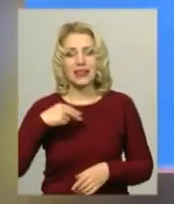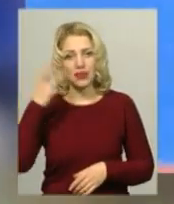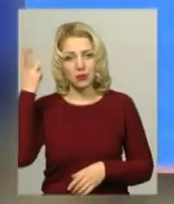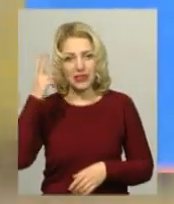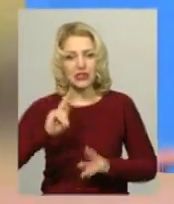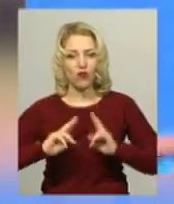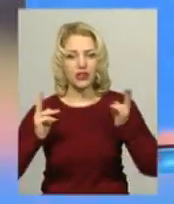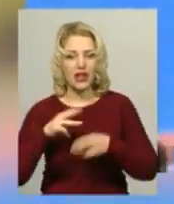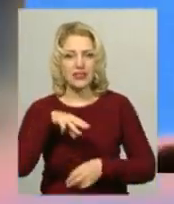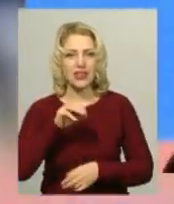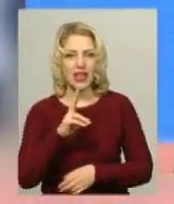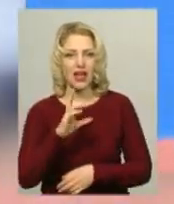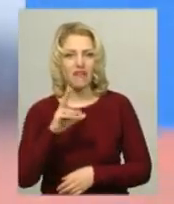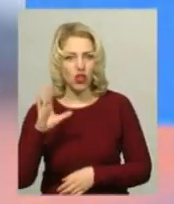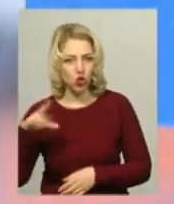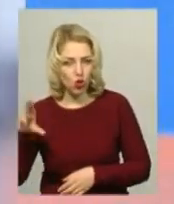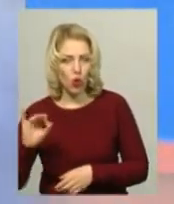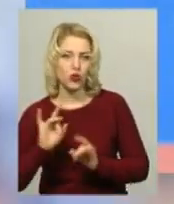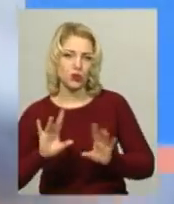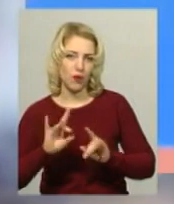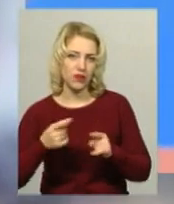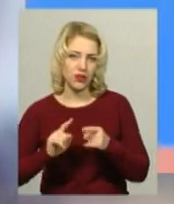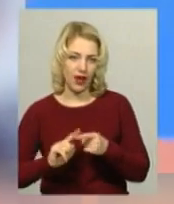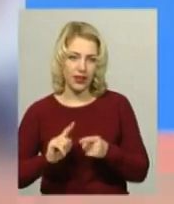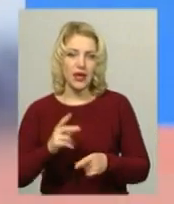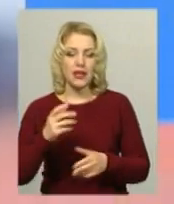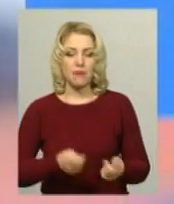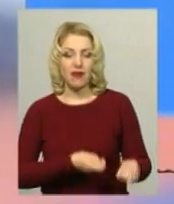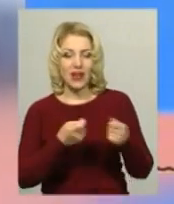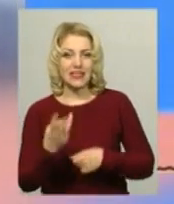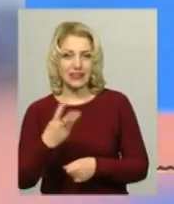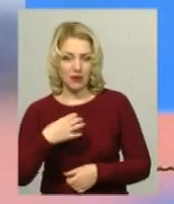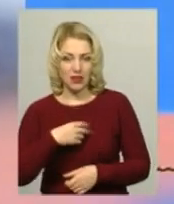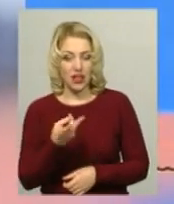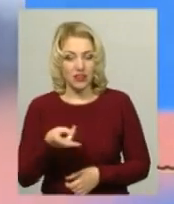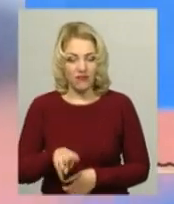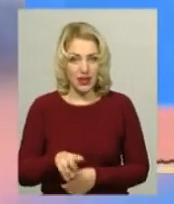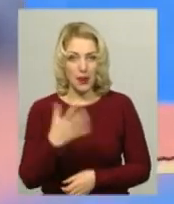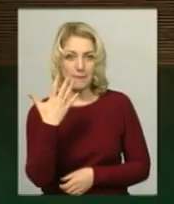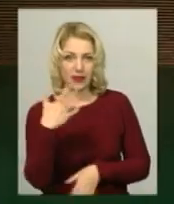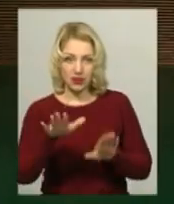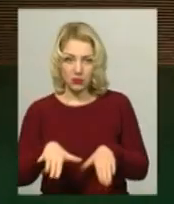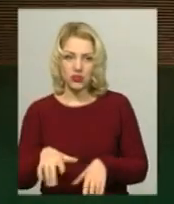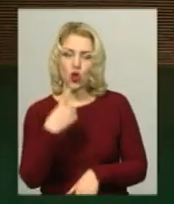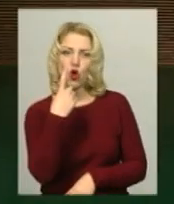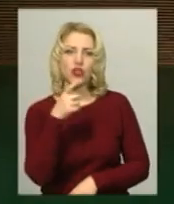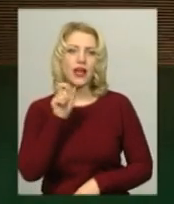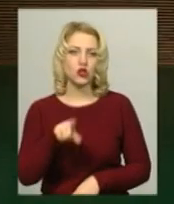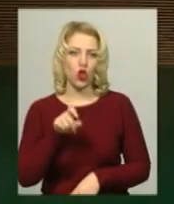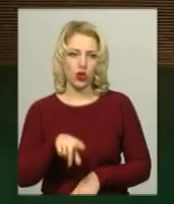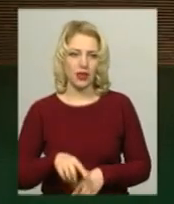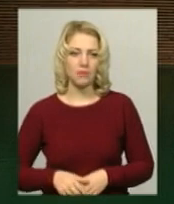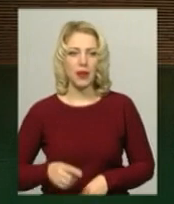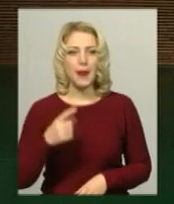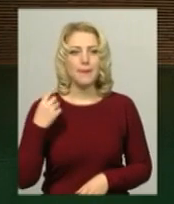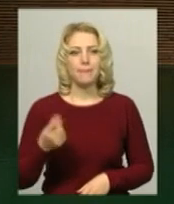федерації та квандос Сергій Пісоцький розповідає, зі змагань привезли три медалі – дві за п'яте місце та одна золота. «Перші змагання пройшли,